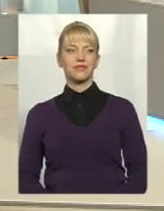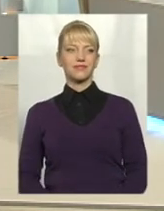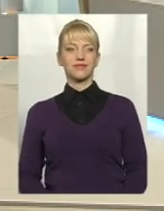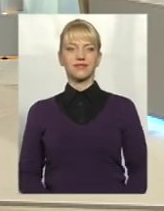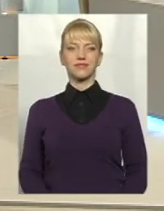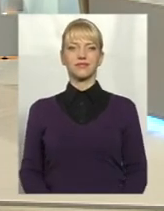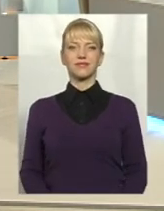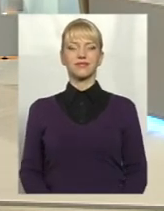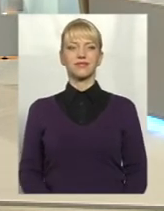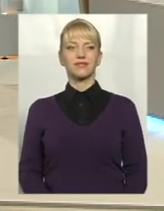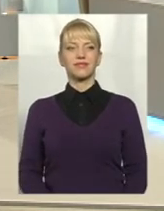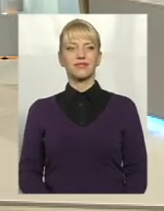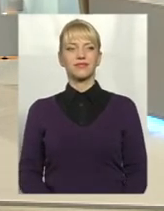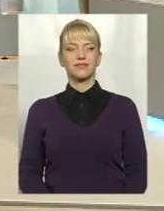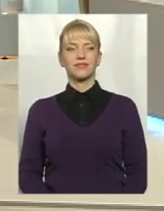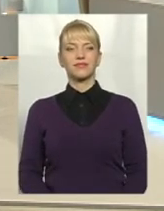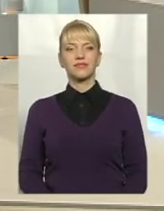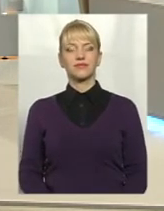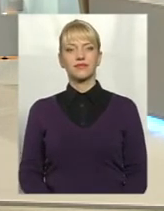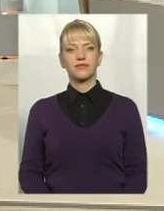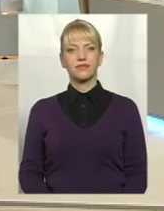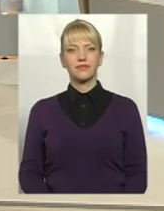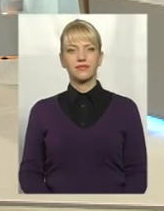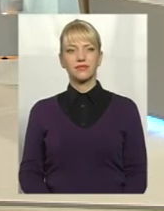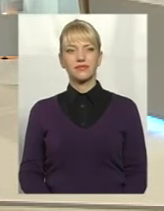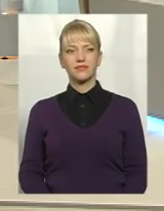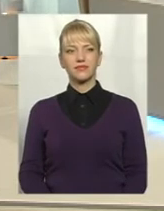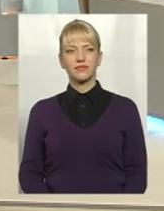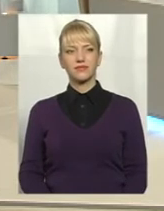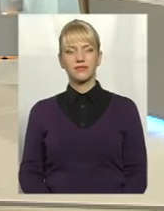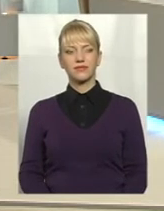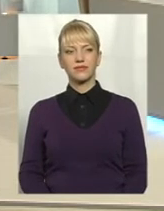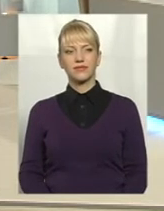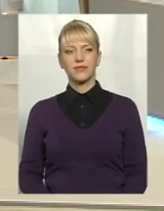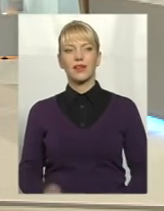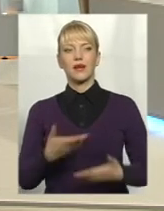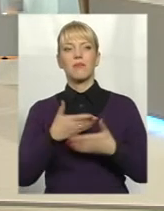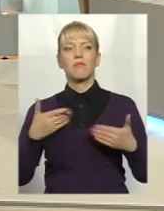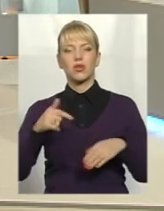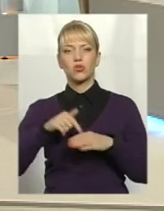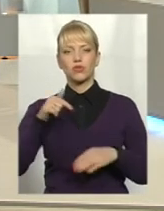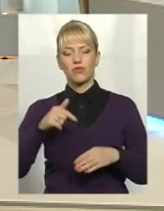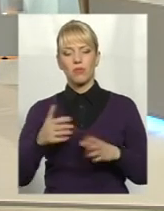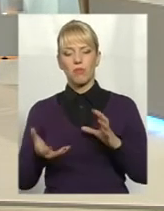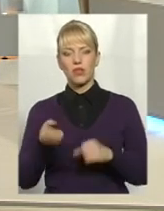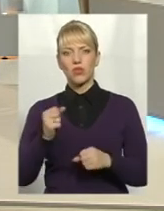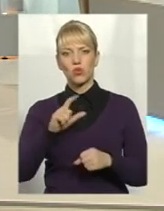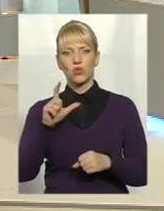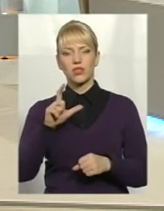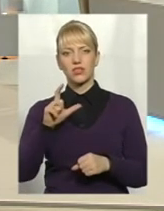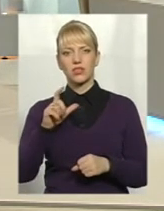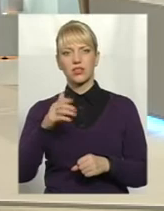Я сказав так, ми відчуваємо підтримку з сторони